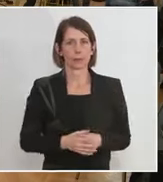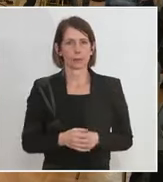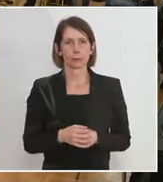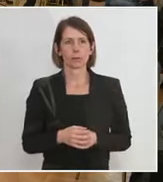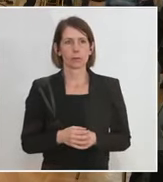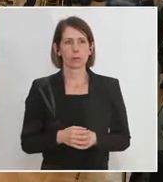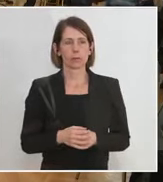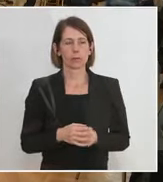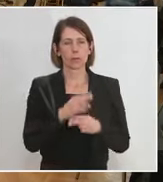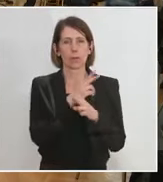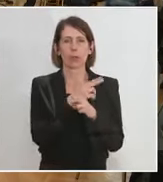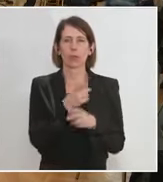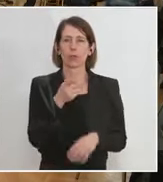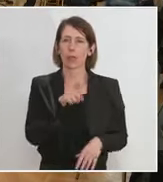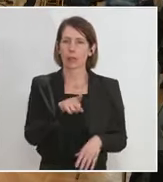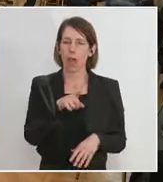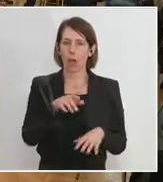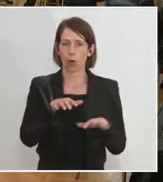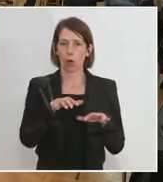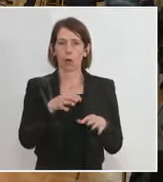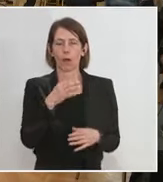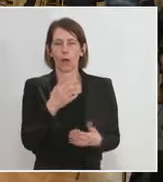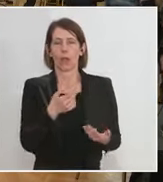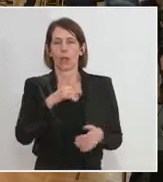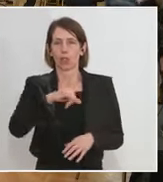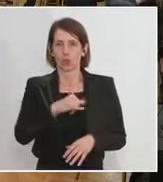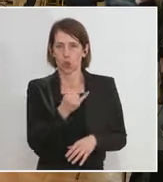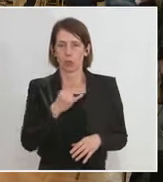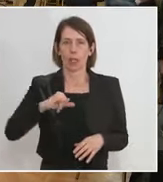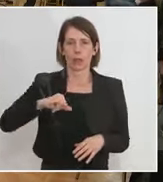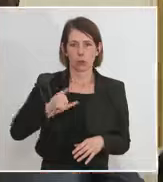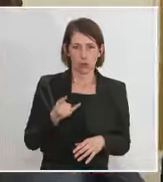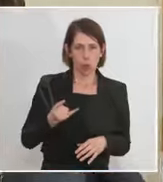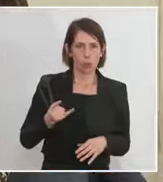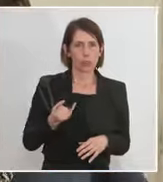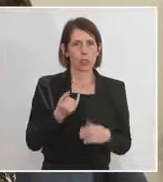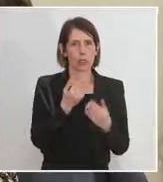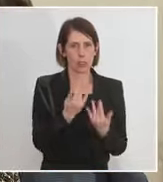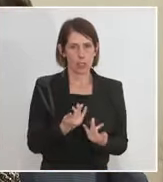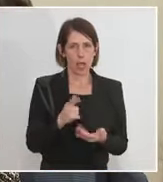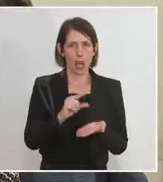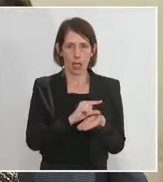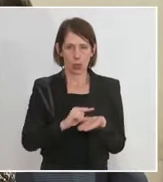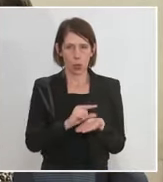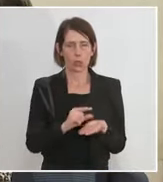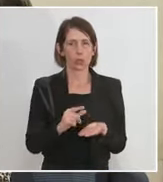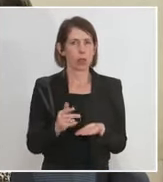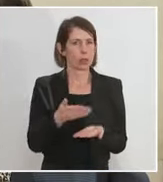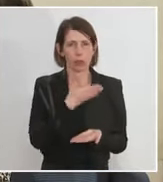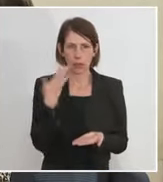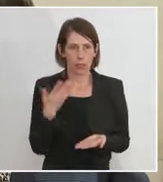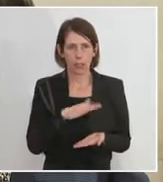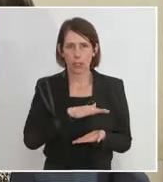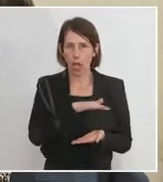Österreich hat ja auch die Kapazität von Johnson & Johnson nicht ganz ausgeschöpft. Wie viel weniger bekommen wir